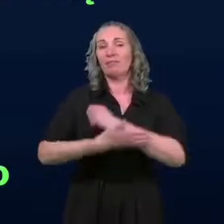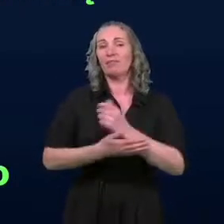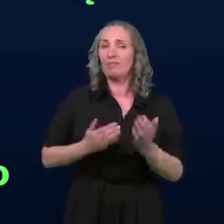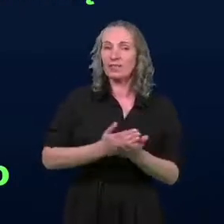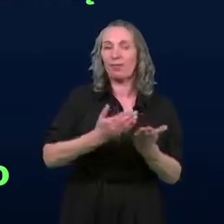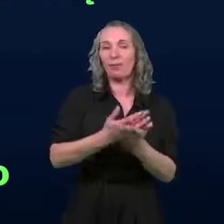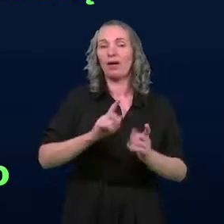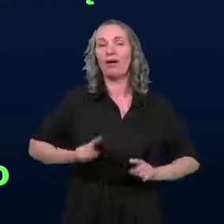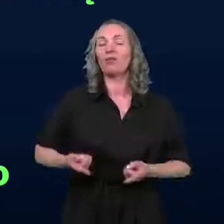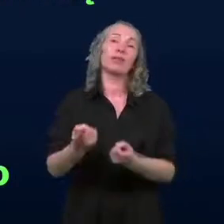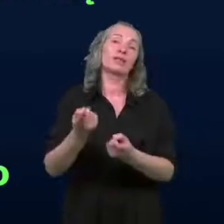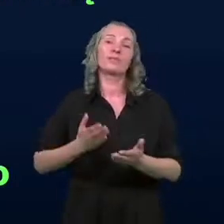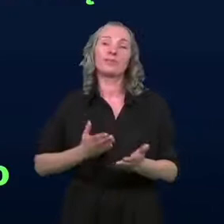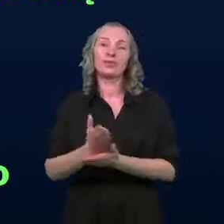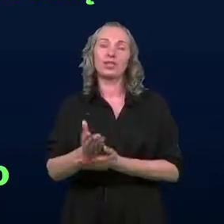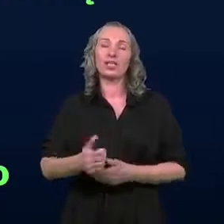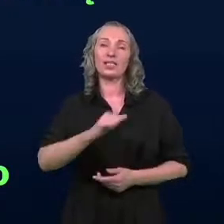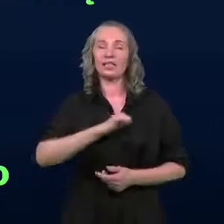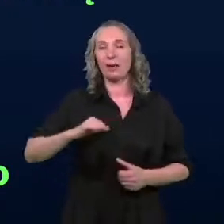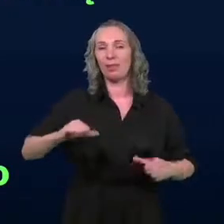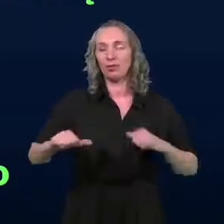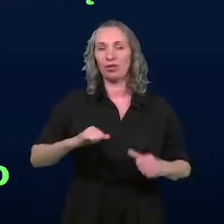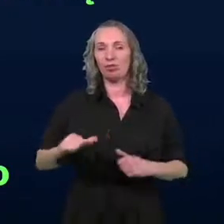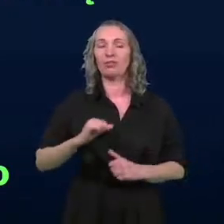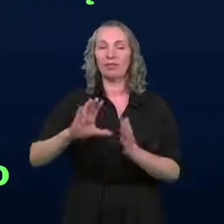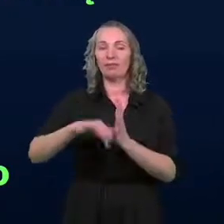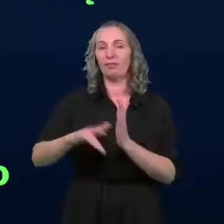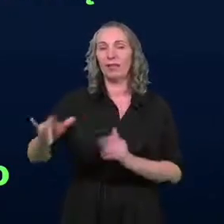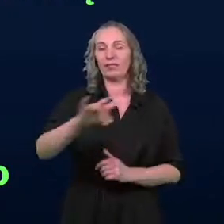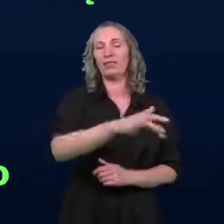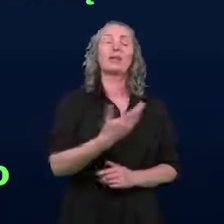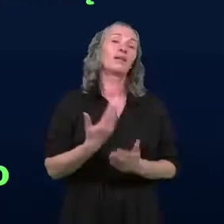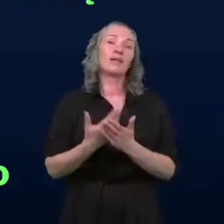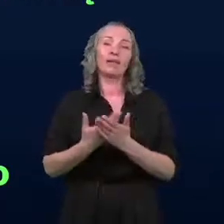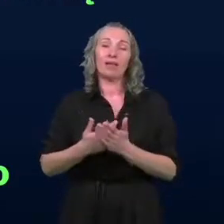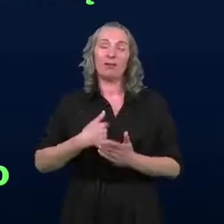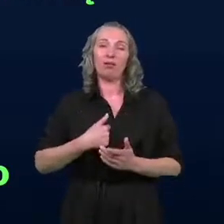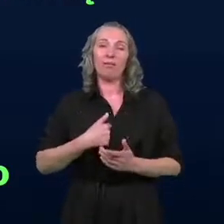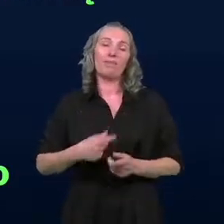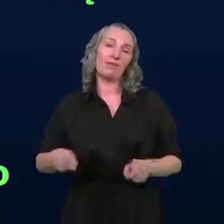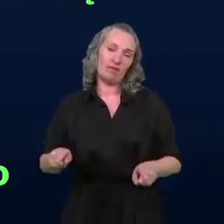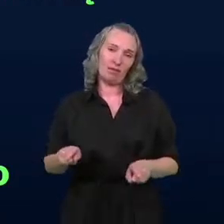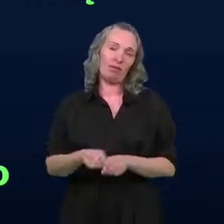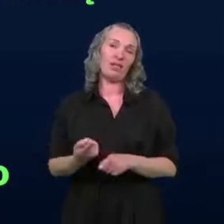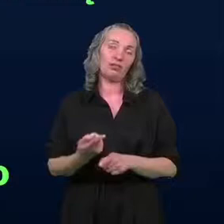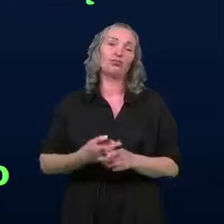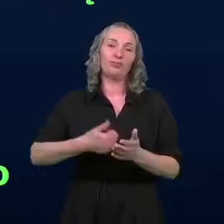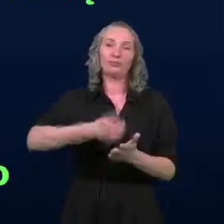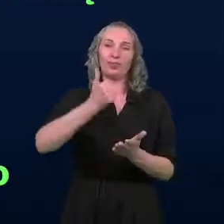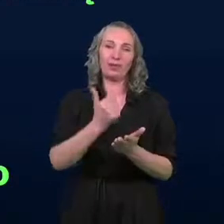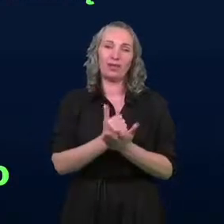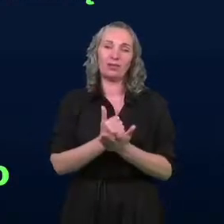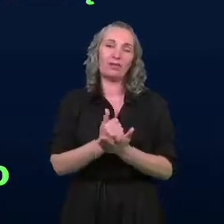organizowane przede wszystkim przez samorządy miejskie. dlatego my też podjęliśmy taką uchwałę na